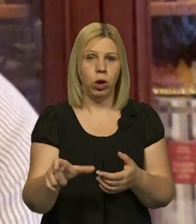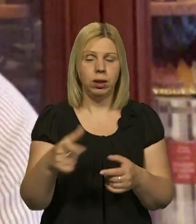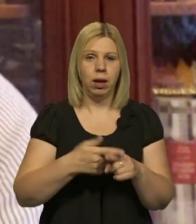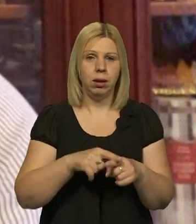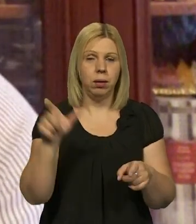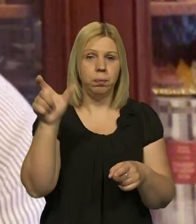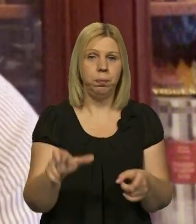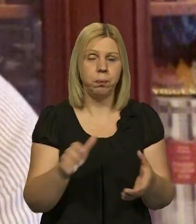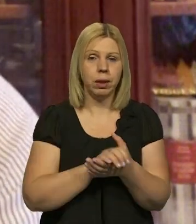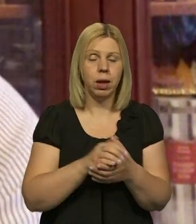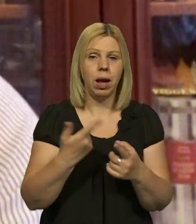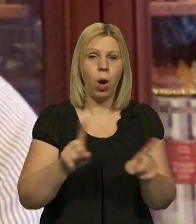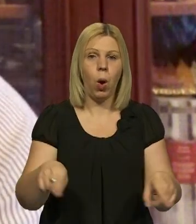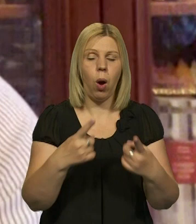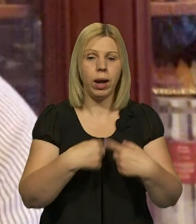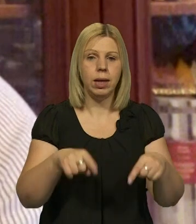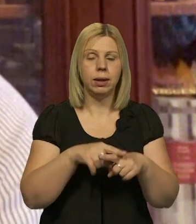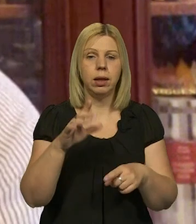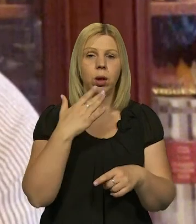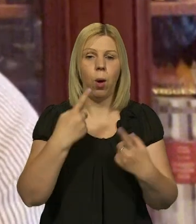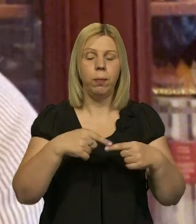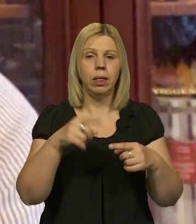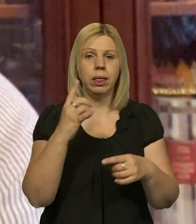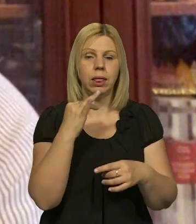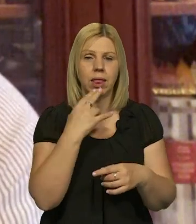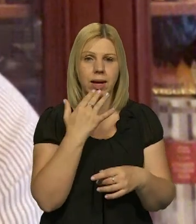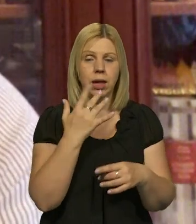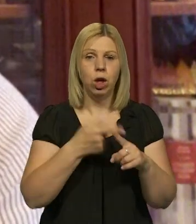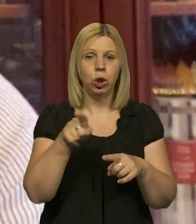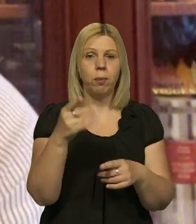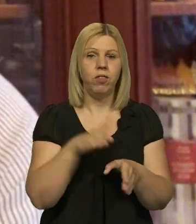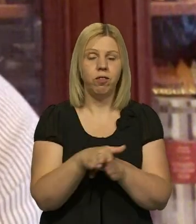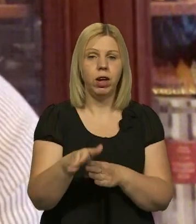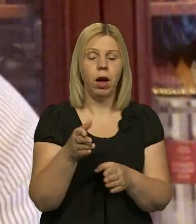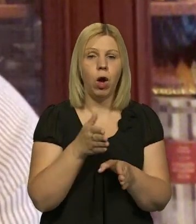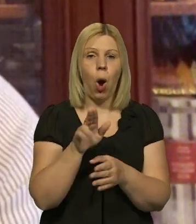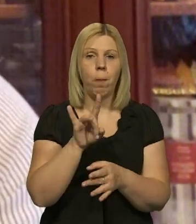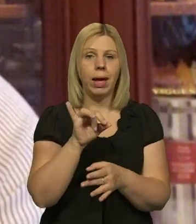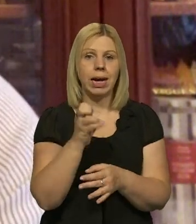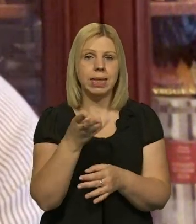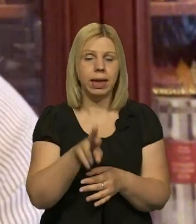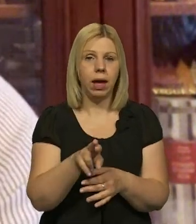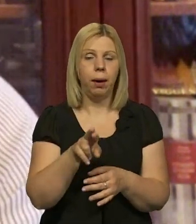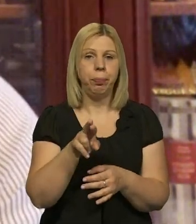контингент ООН, щоб він виконав операцію, бо